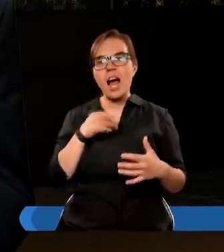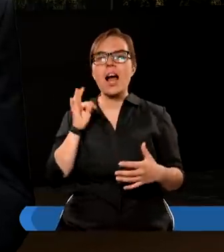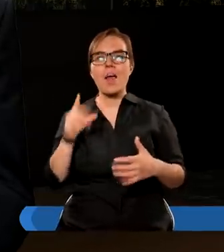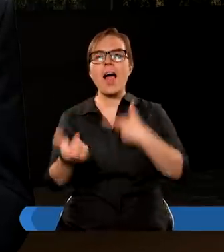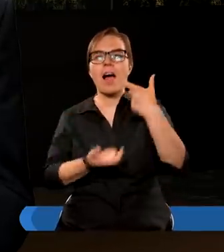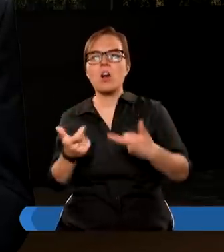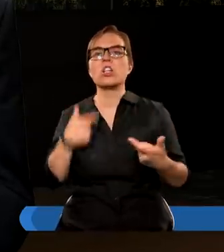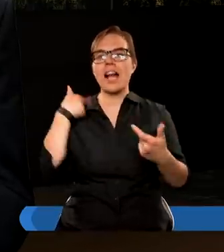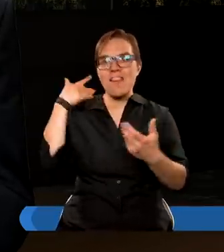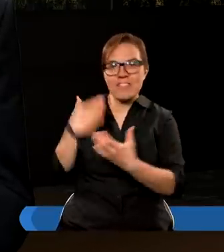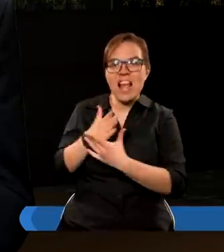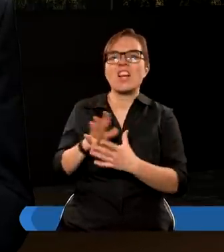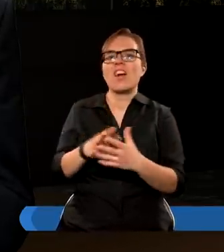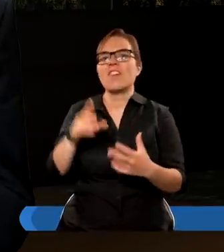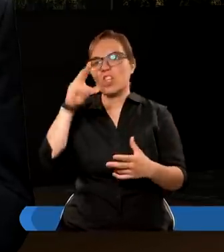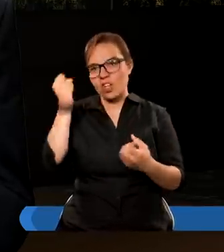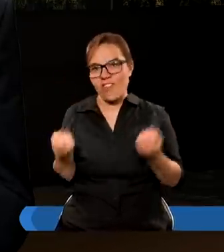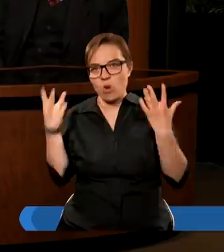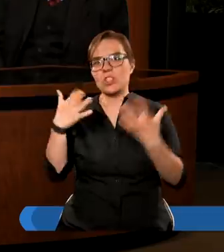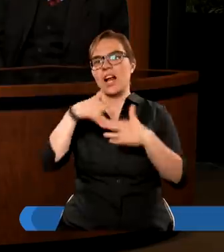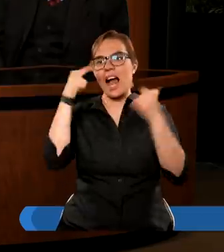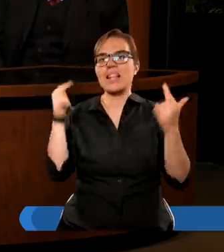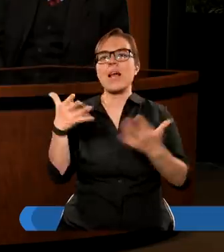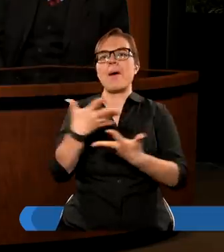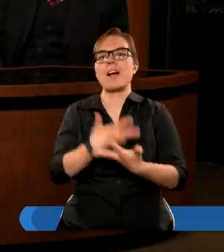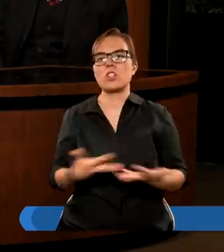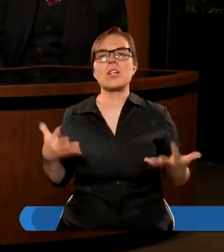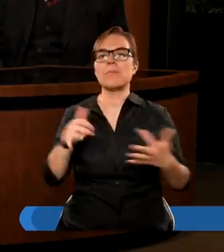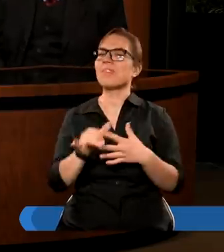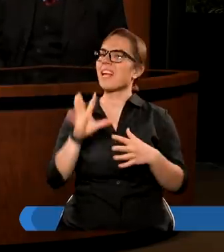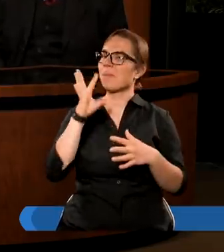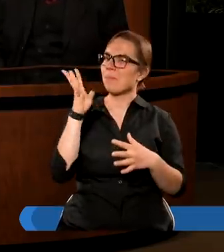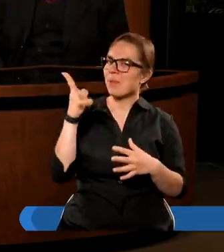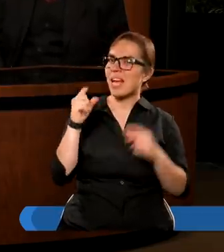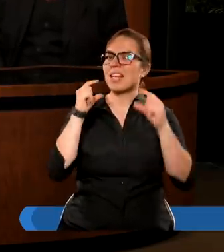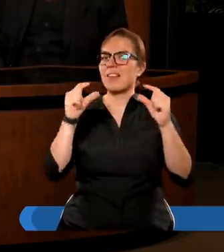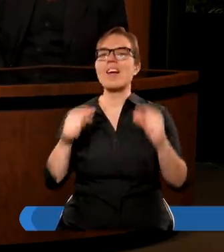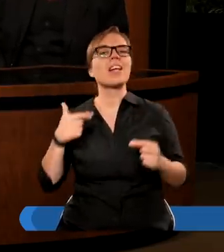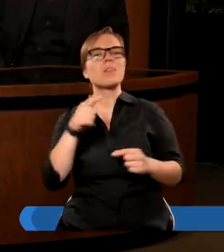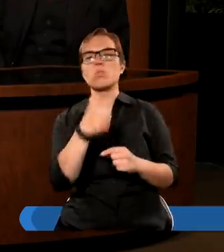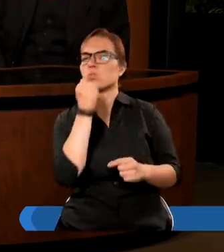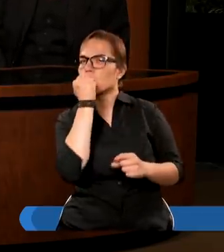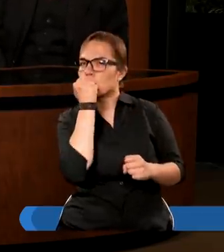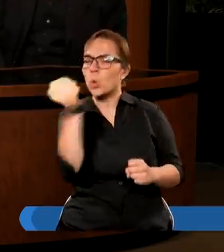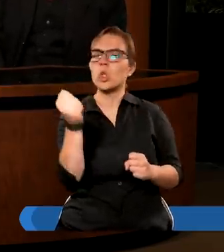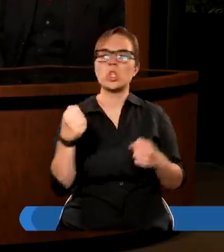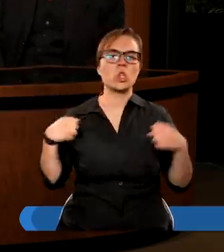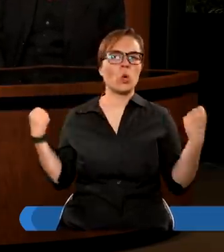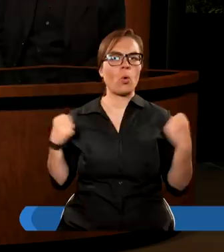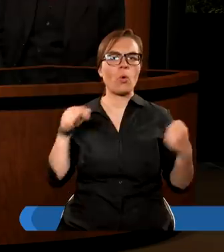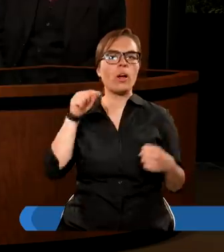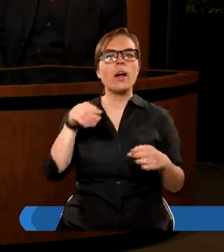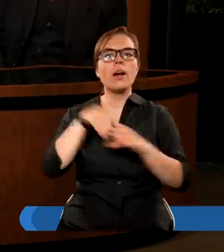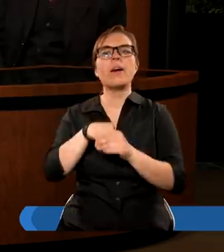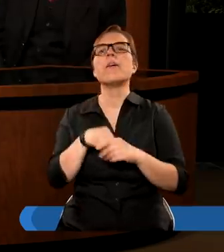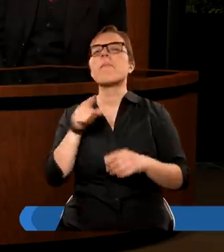wierzę w Boga Stworzyciela nieba i ziemi. Jest taki piękny werset, ja go bardzo lubię. Dla mnie to on